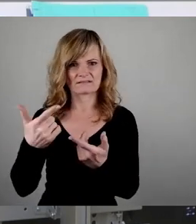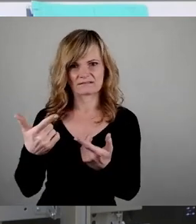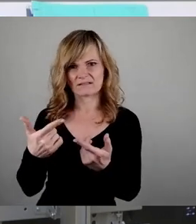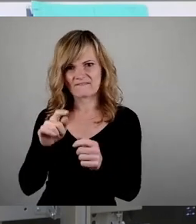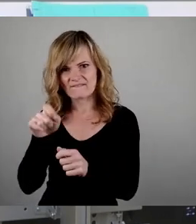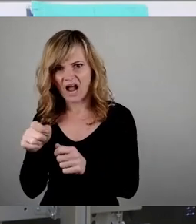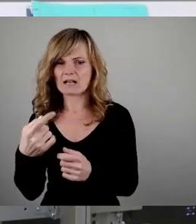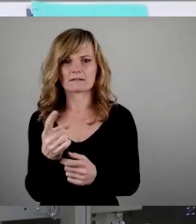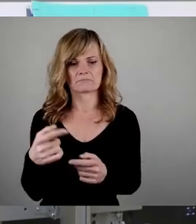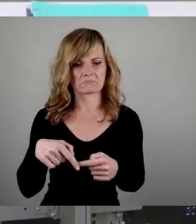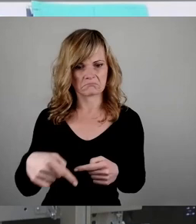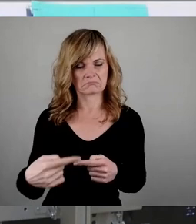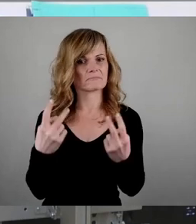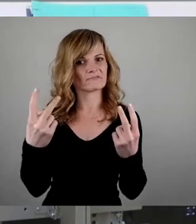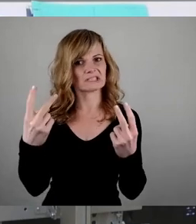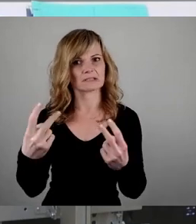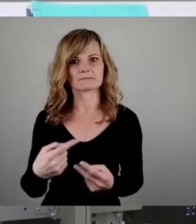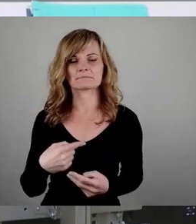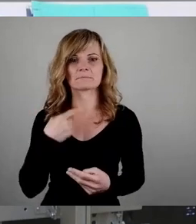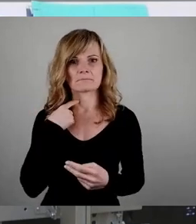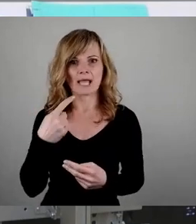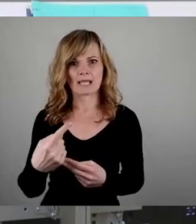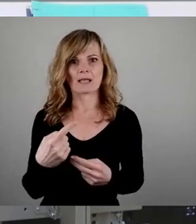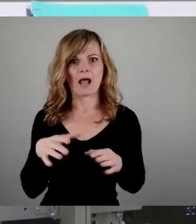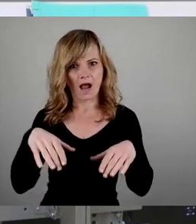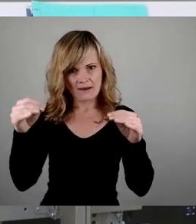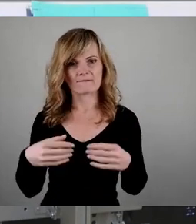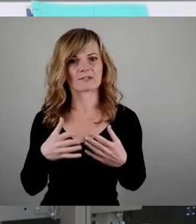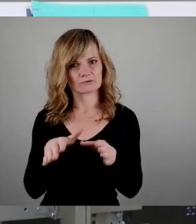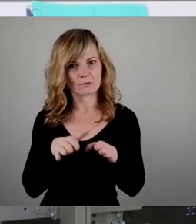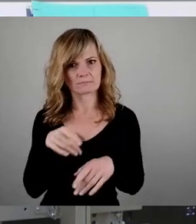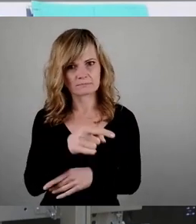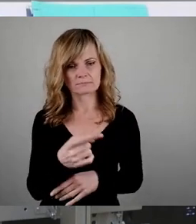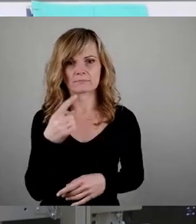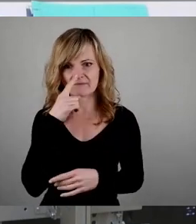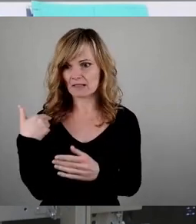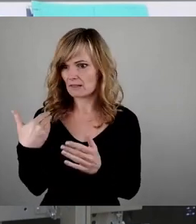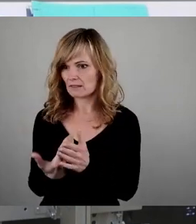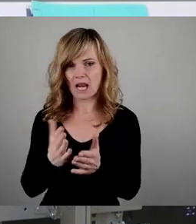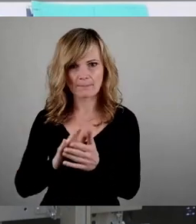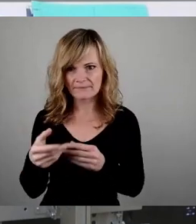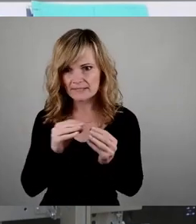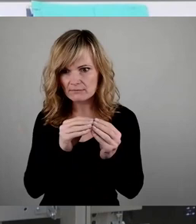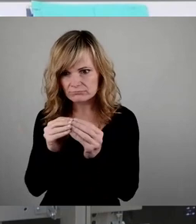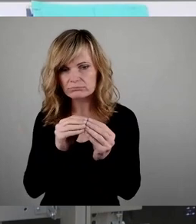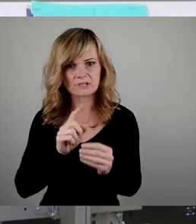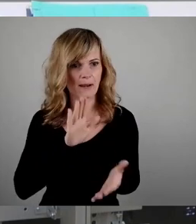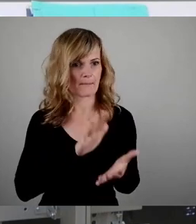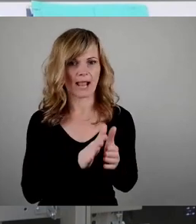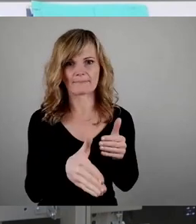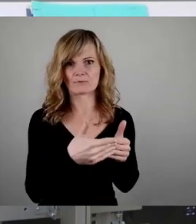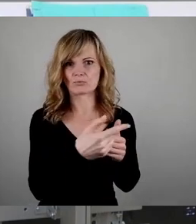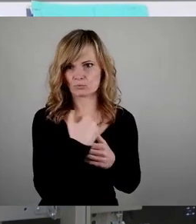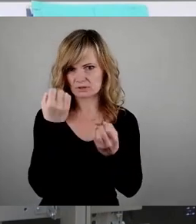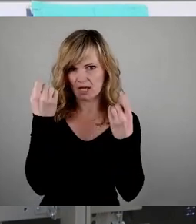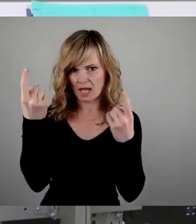Und wenn es bis dahin keine Klärung gibt, dann bleibt das Bad zu. Und das sollte allen klar sein. Und insbesondere der Redebeitrag vom Herrn Hase